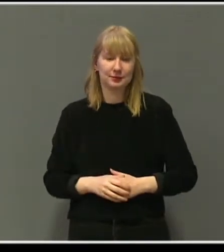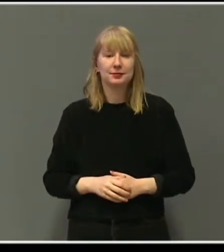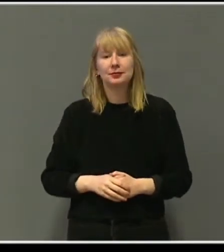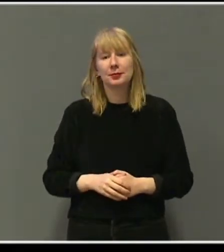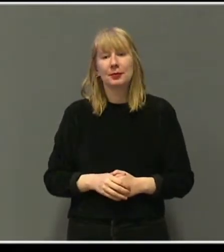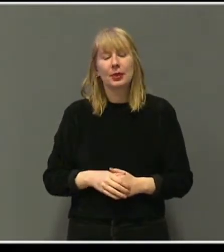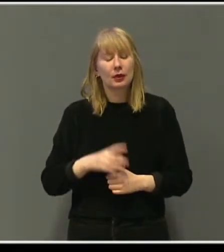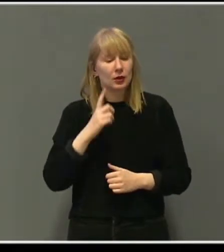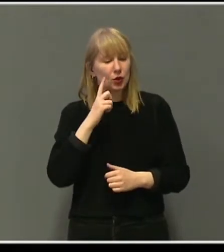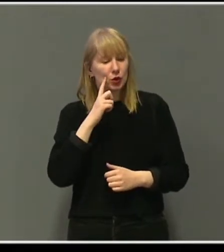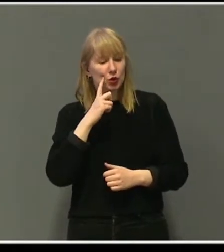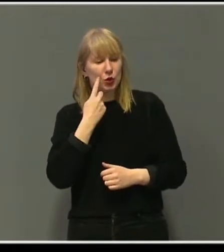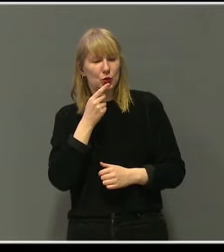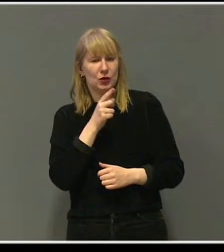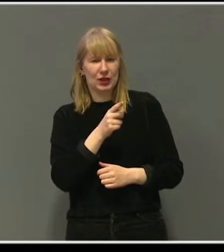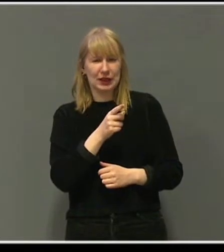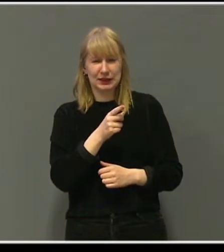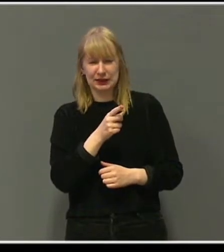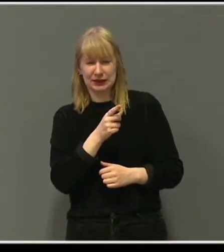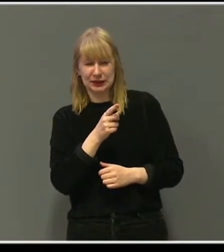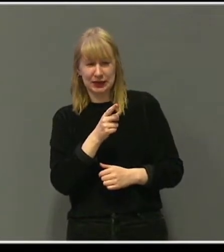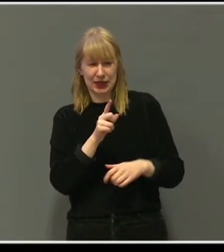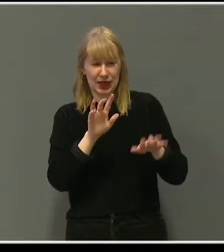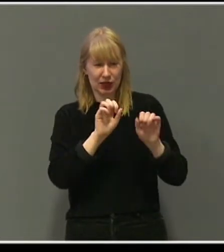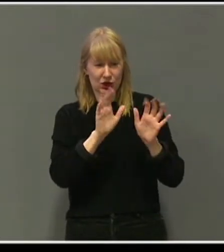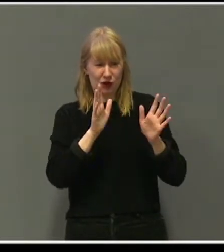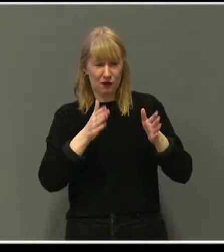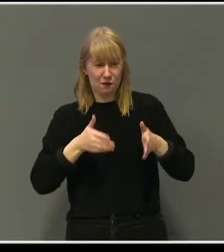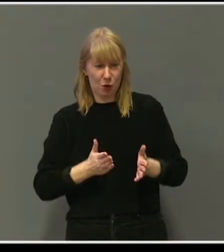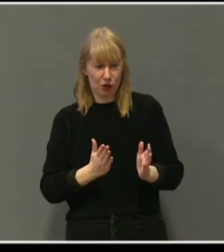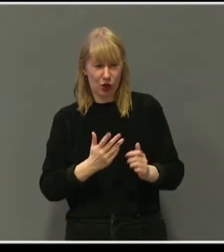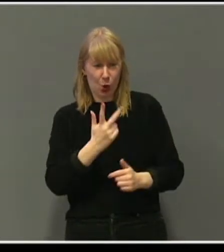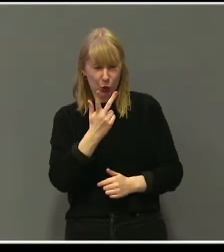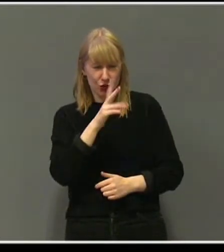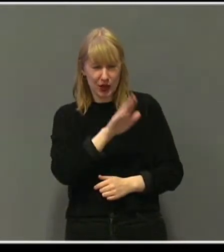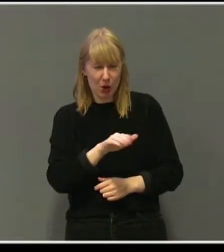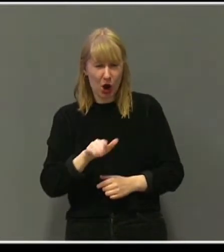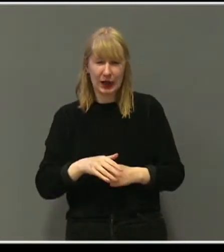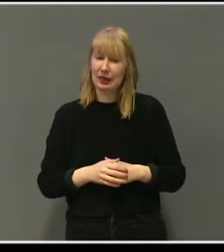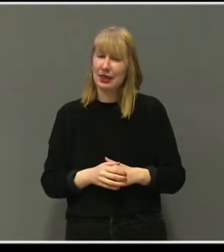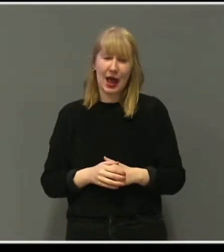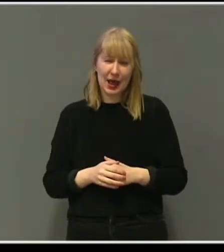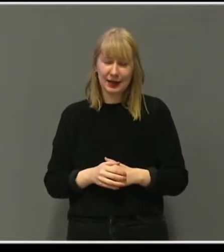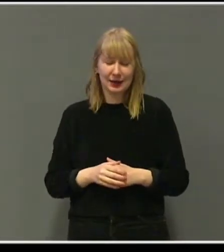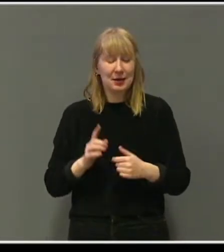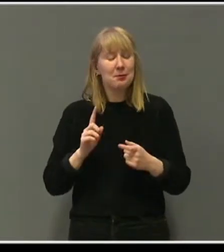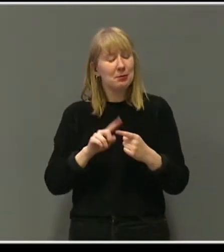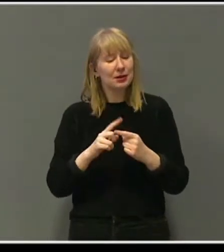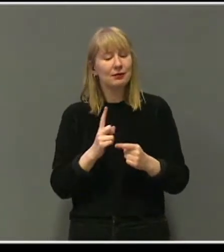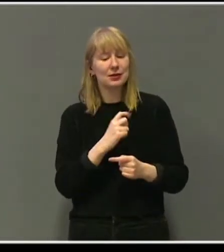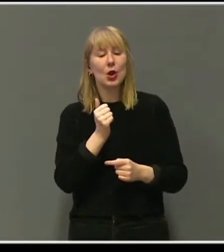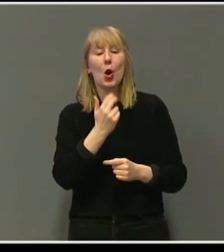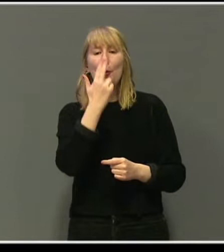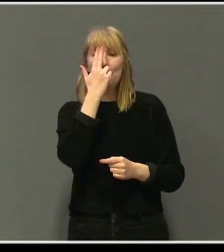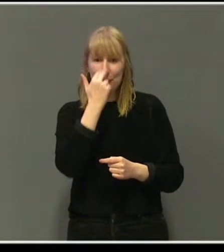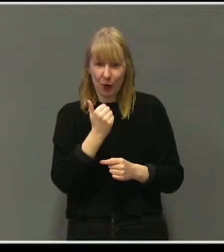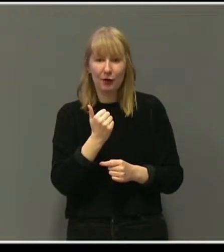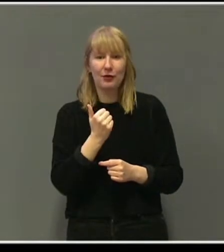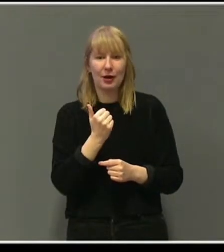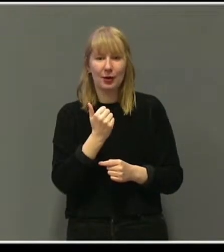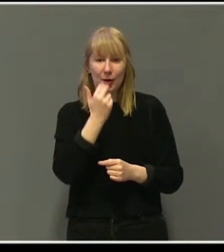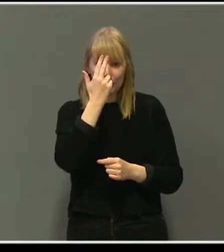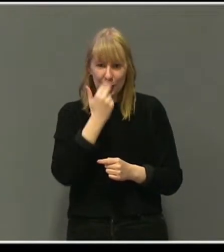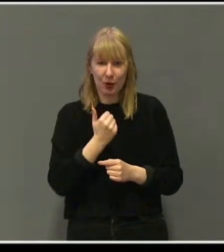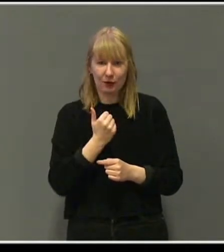Trude var nok ikke helt klar for å føde åtte unger, men vi skulle gjøre vårt for å rekruttere til det